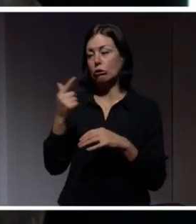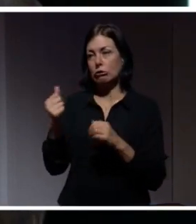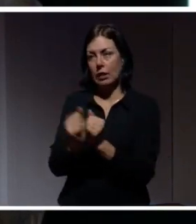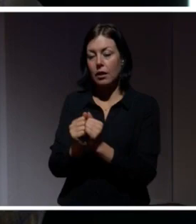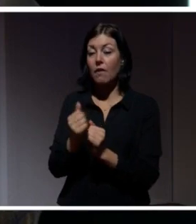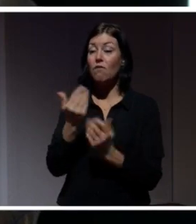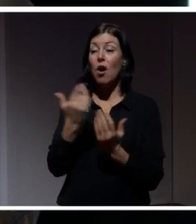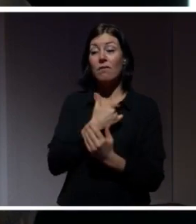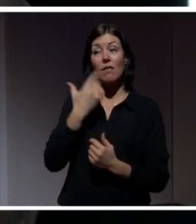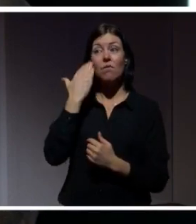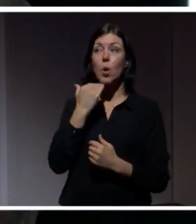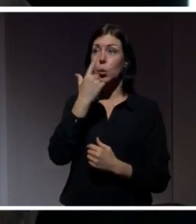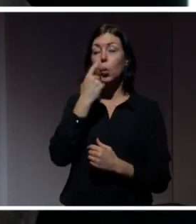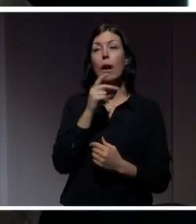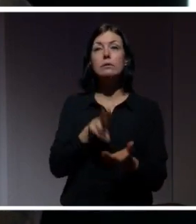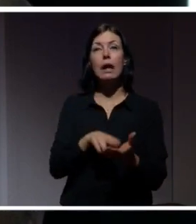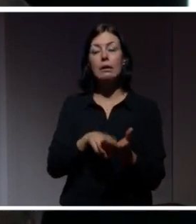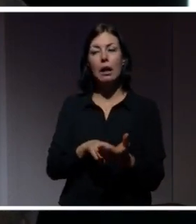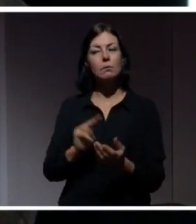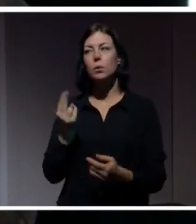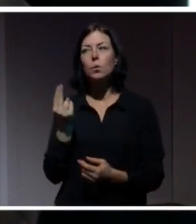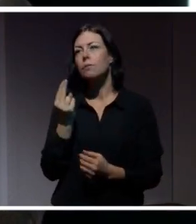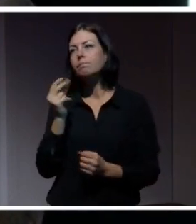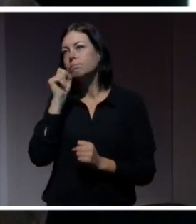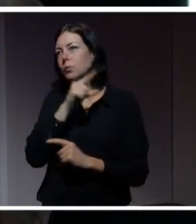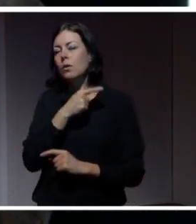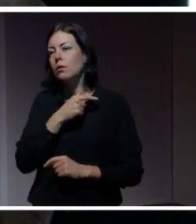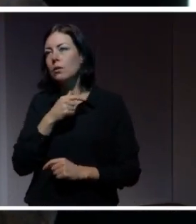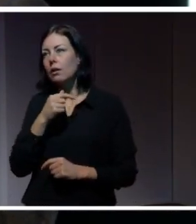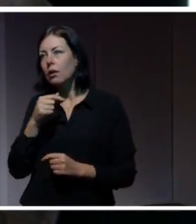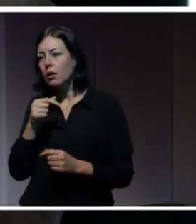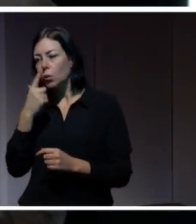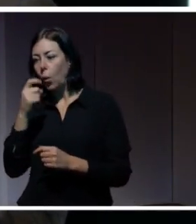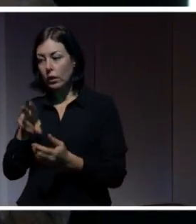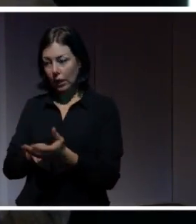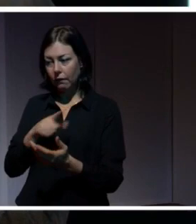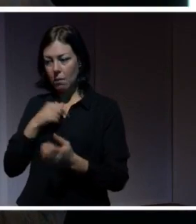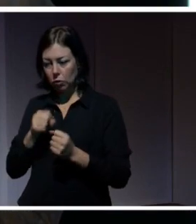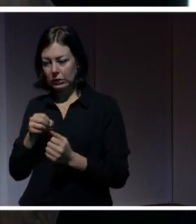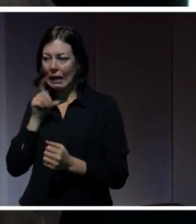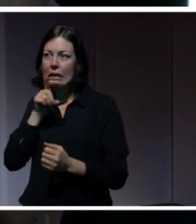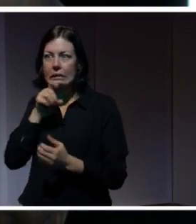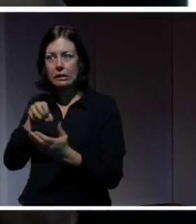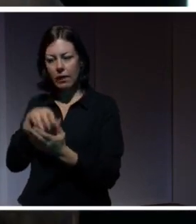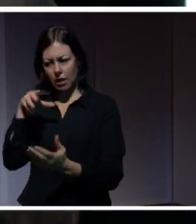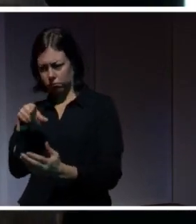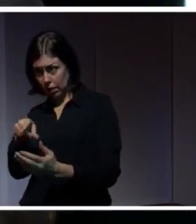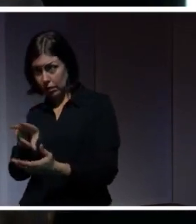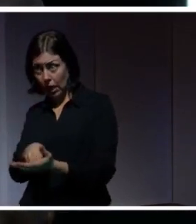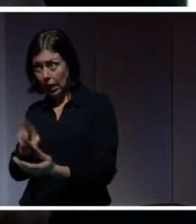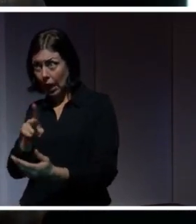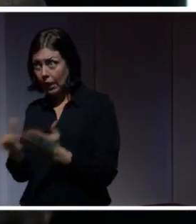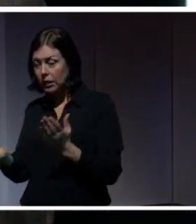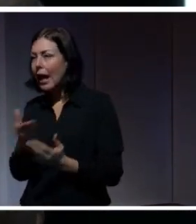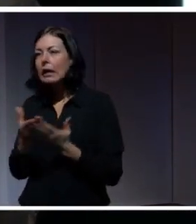tidigare tog för en sanning, det är inte längre att ta för en sanning. Utan vi måste kritiskt värdera om det här är sant eller inte. Och det gäller ju inte bara oss som människor